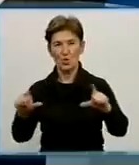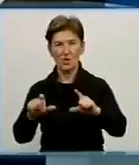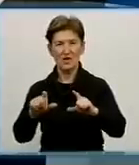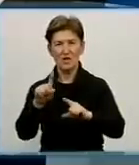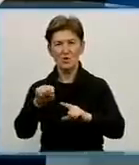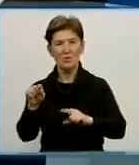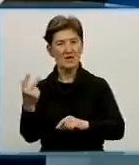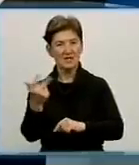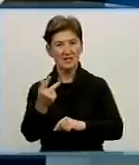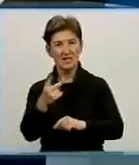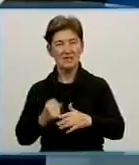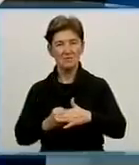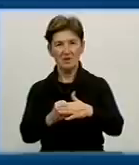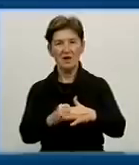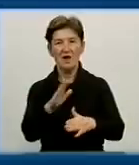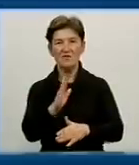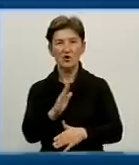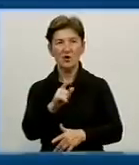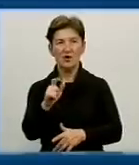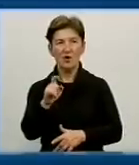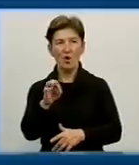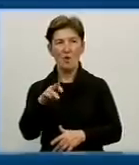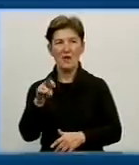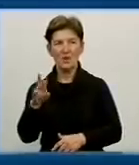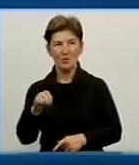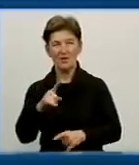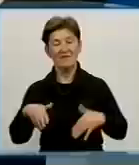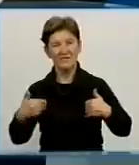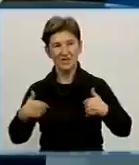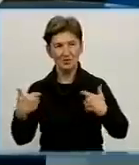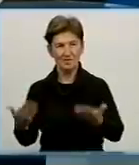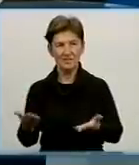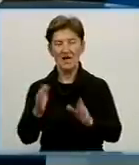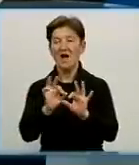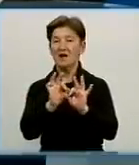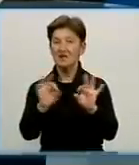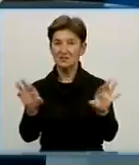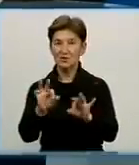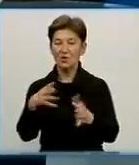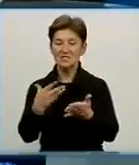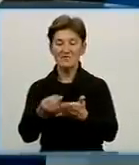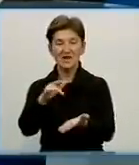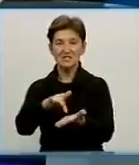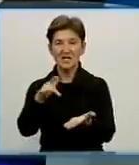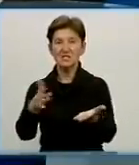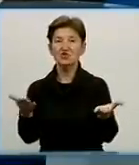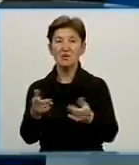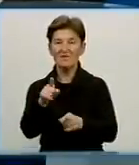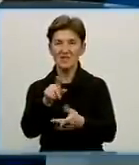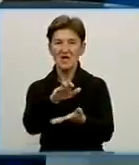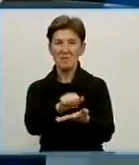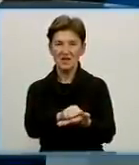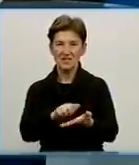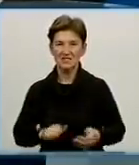Кіровограда Вікторією Хоменко. Вітаю вас, пані Вікторію, в нашій студії. Власне, розкажіть про свій центр. Чим саме ви займаєтесь?